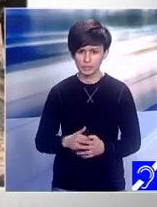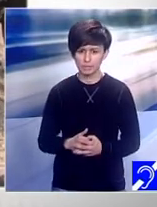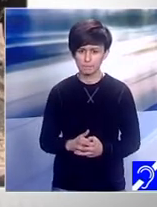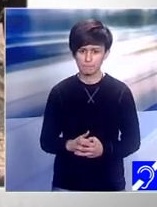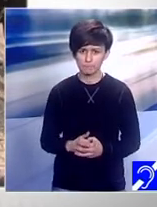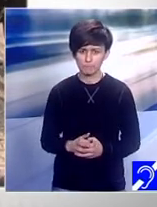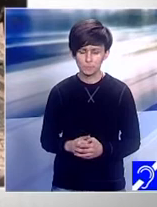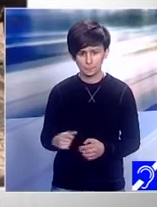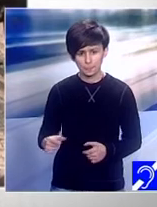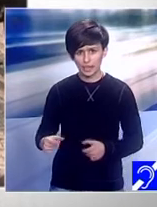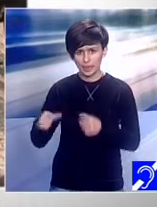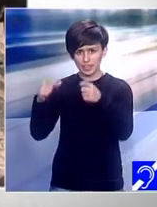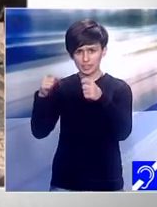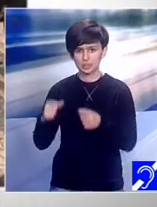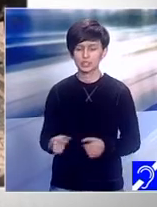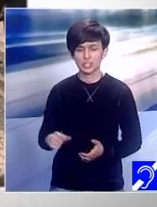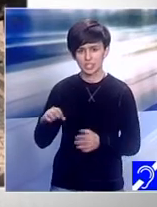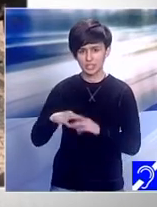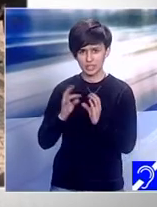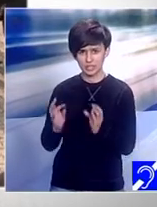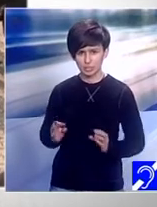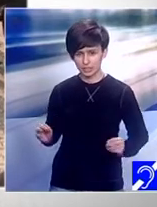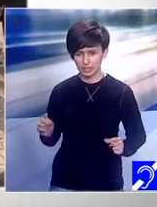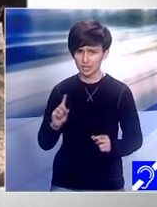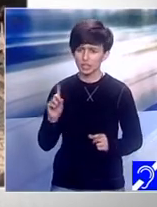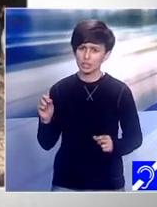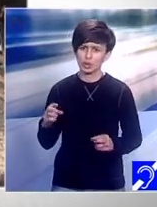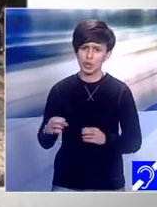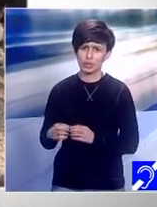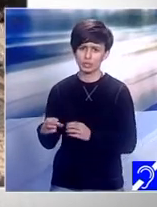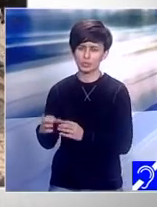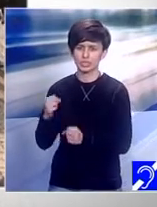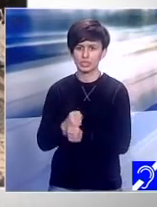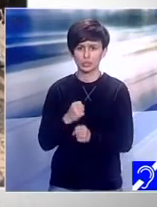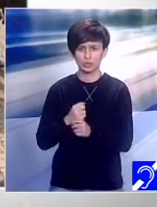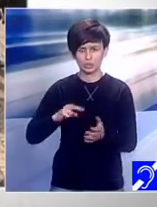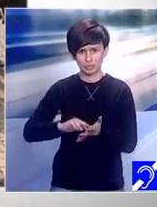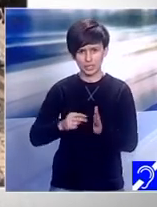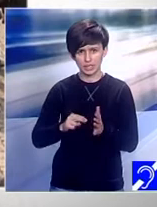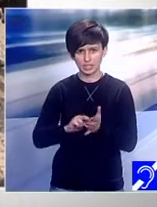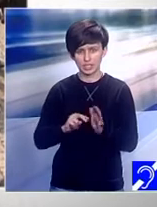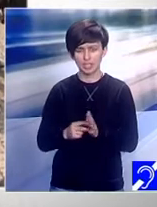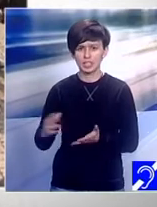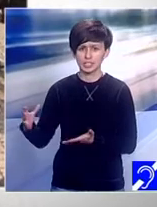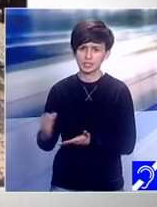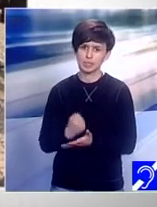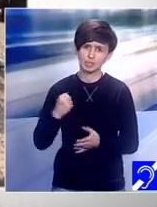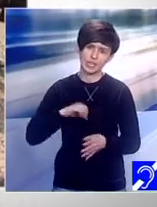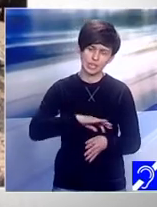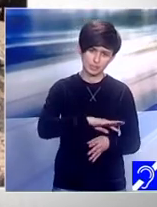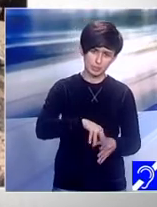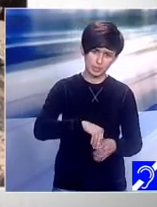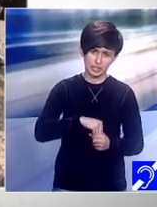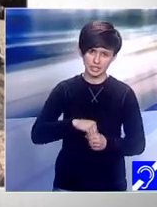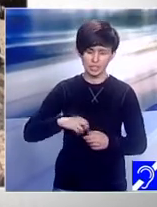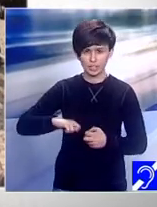au hai să spunem grupuri de lucru pregătite să preia familiile și să